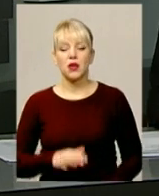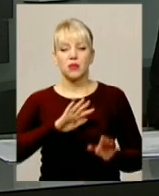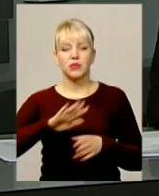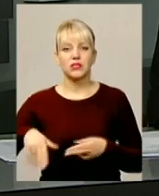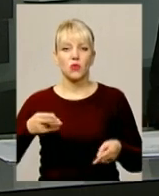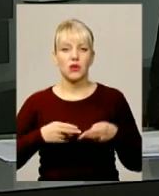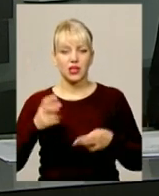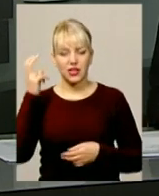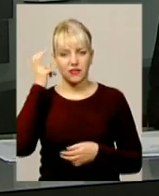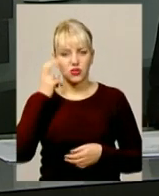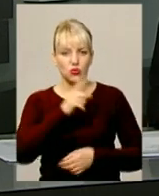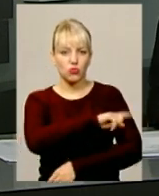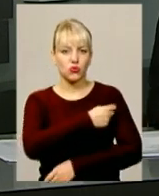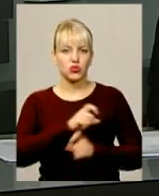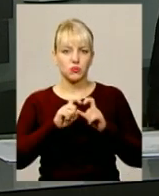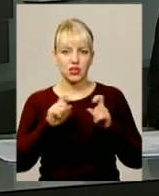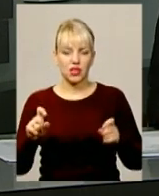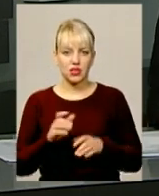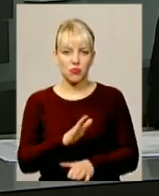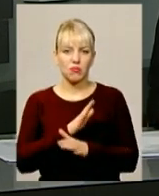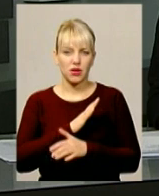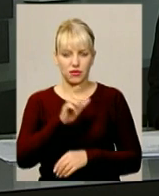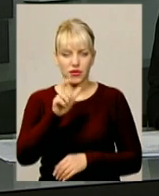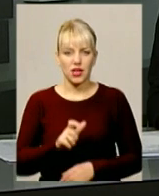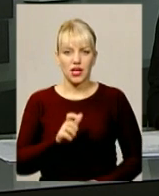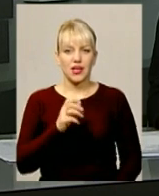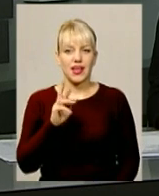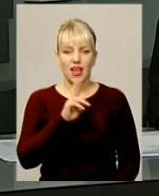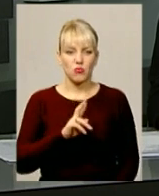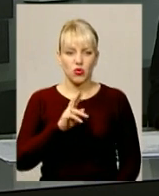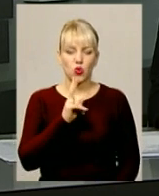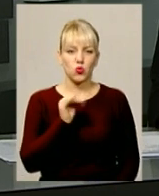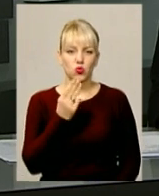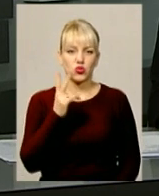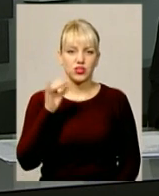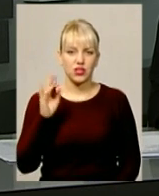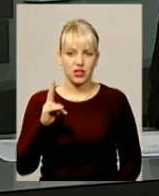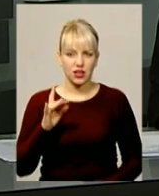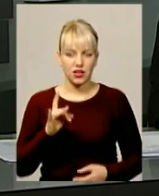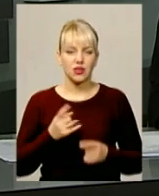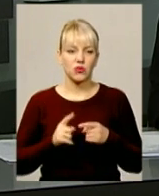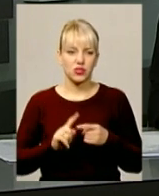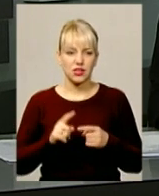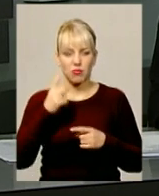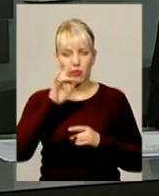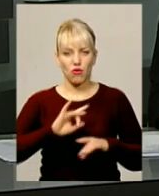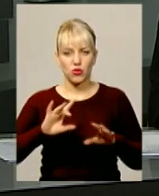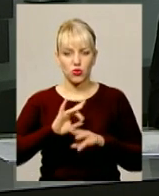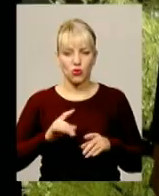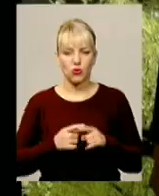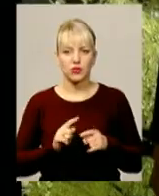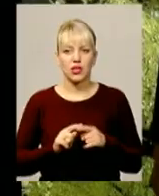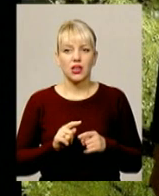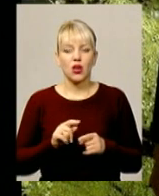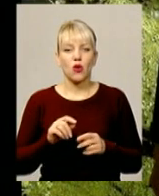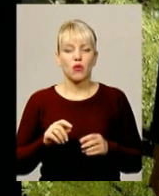операції у київському шпиталі помер атовець-з'ярмоленець 40-річний Юрій Кушнір. Про це нам повідомив координатор обласного центру допомоги